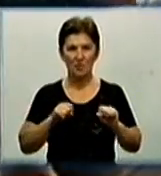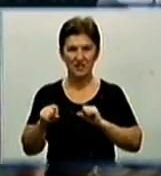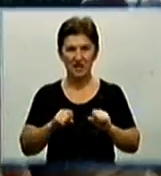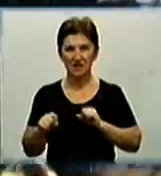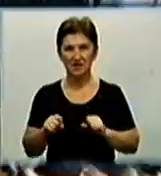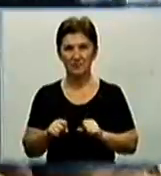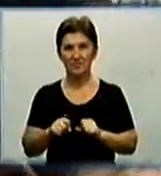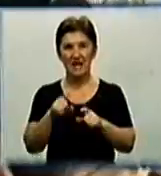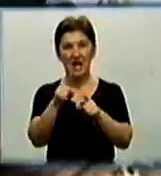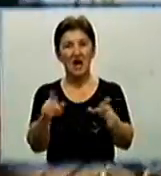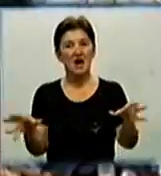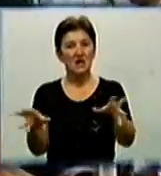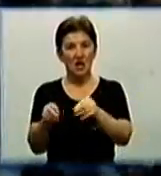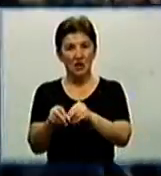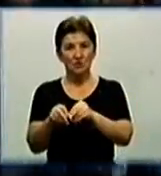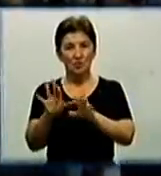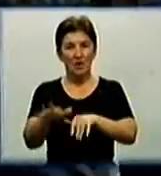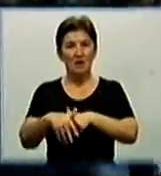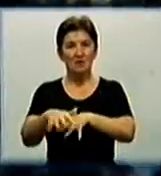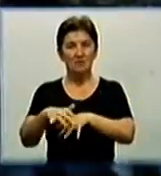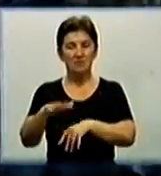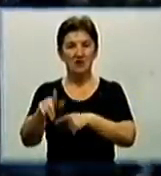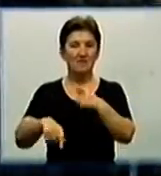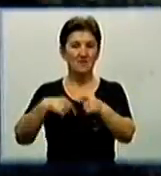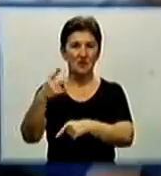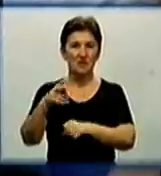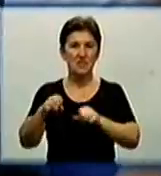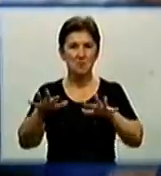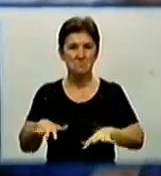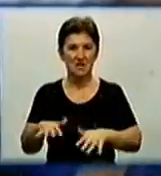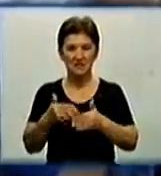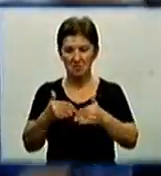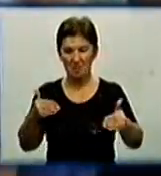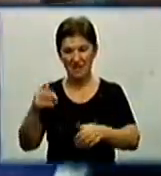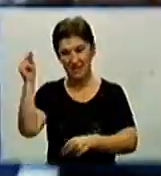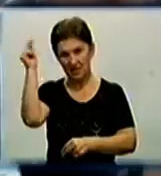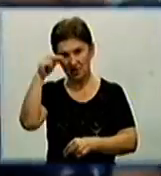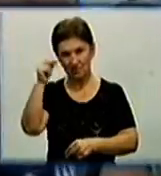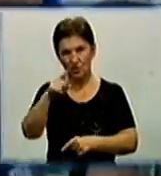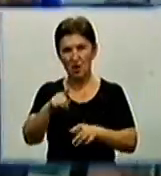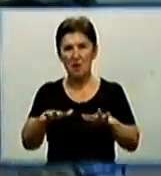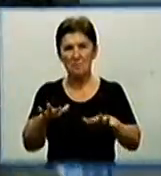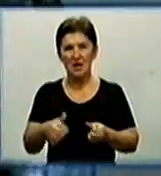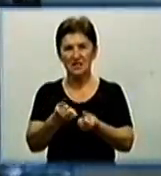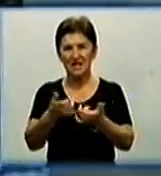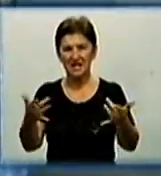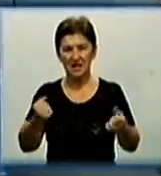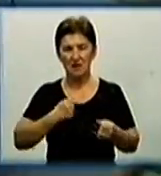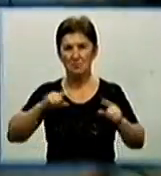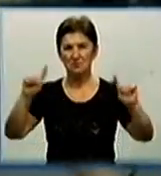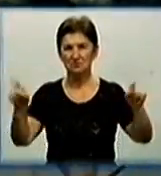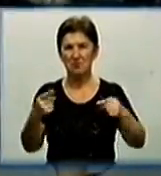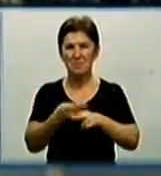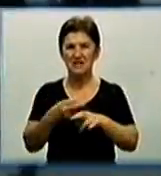Зіньков разом з добровольцями і тими, кого мобілізували, вже вирушив на місце свого попереднього навчання. Його місце й кількість мобілізованих з міркувань